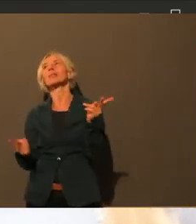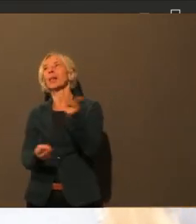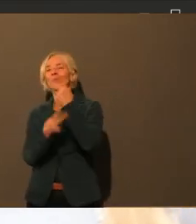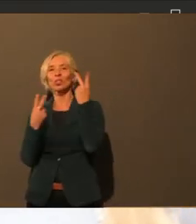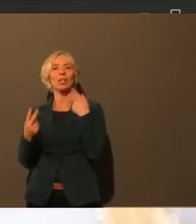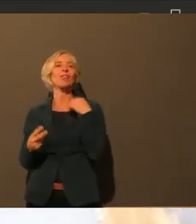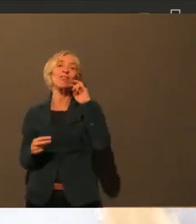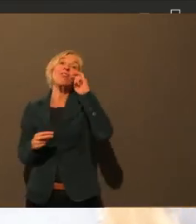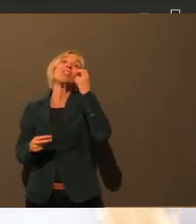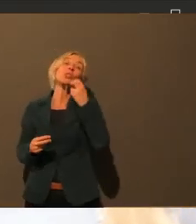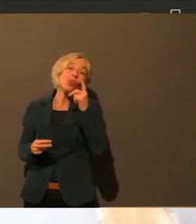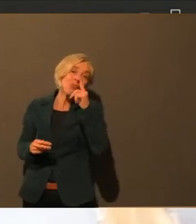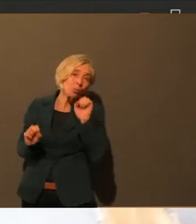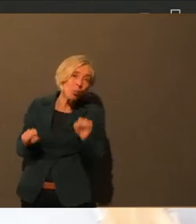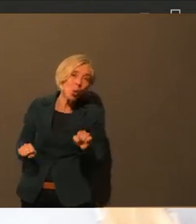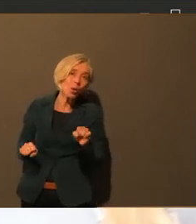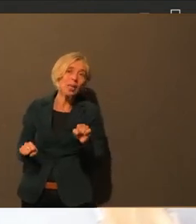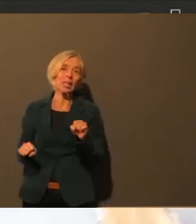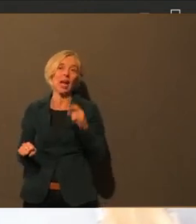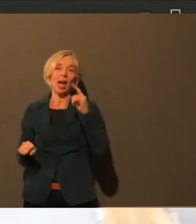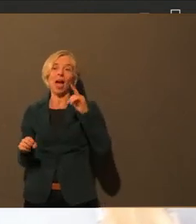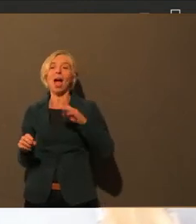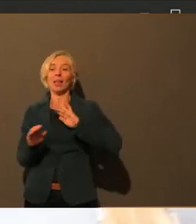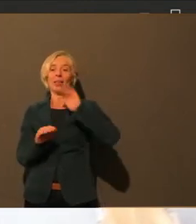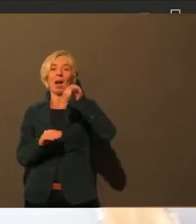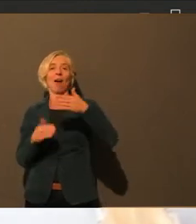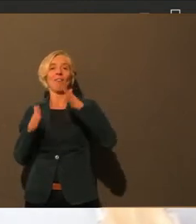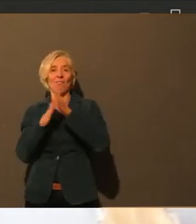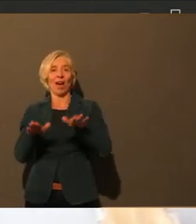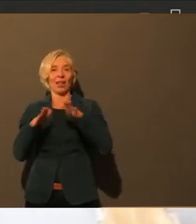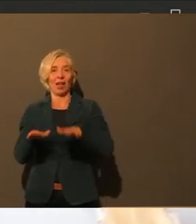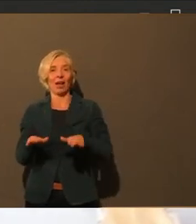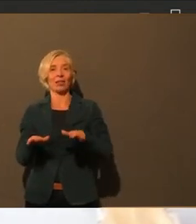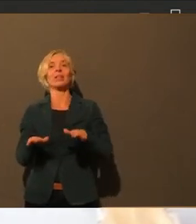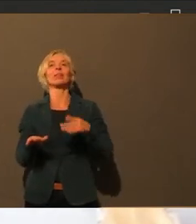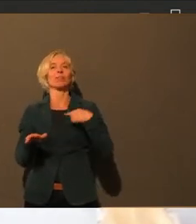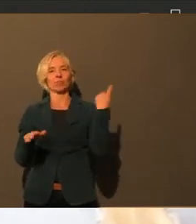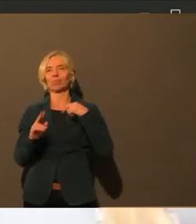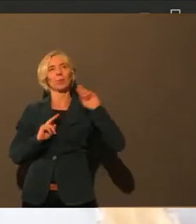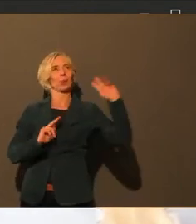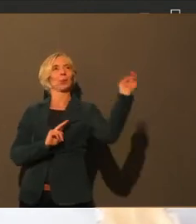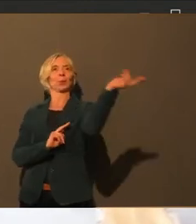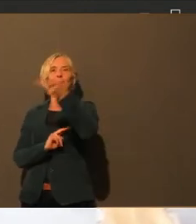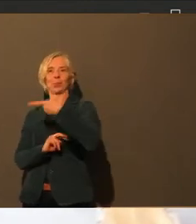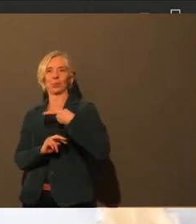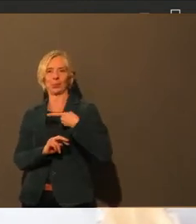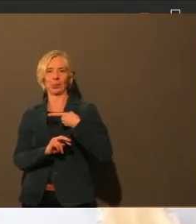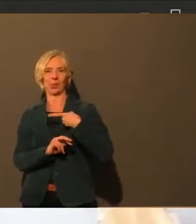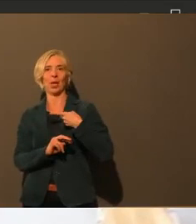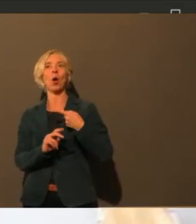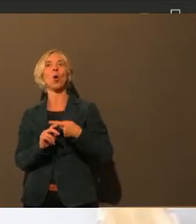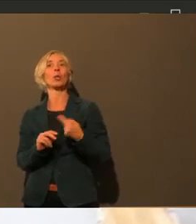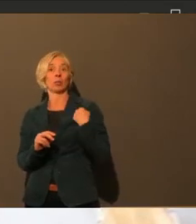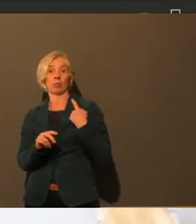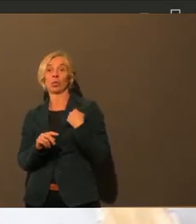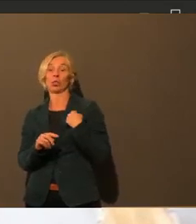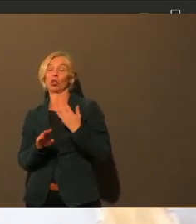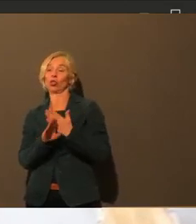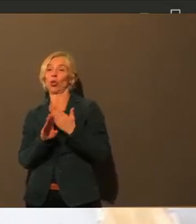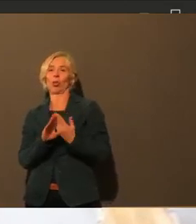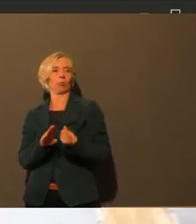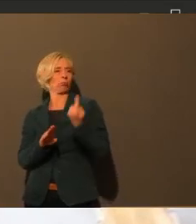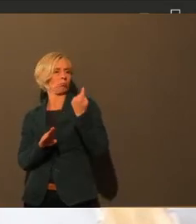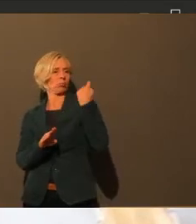umschwenken würden. Ansonsten war ich ja bereits Ende November im Gespräch mit der Frau Nehm, die ja hier in Augsburg auch die Vorsitzende